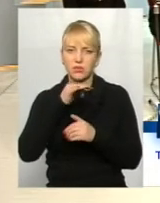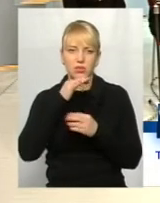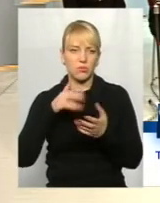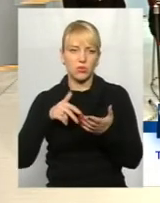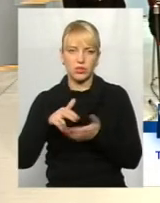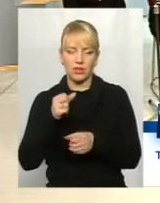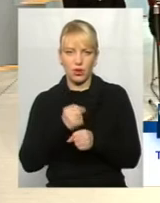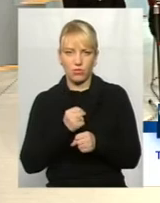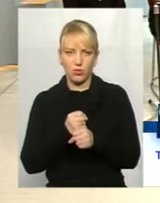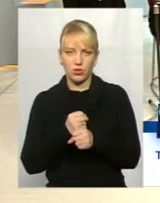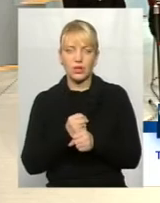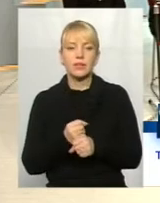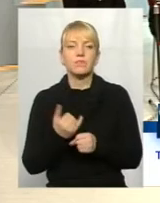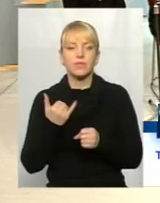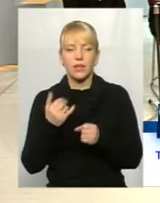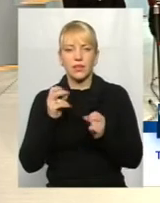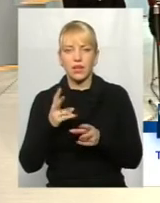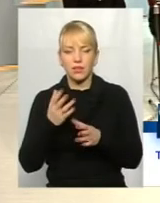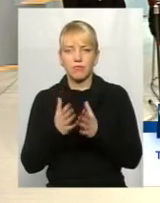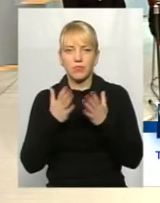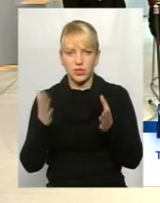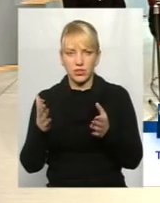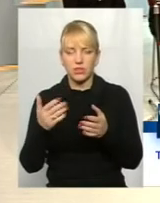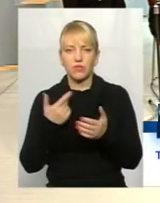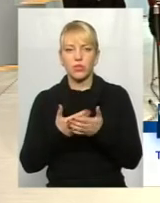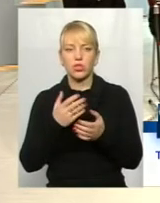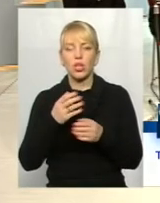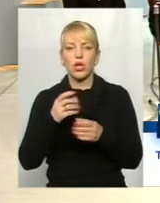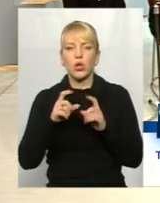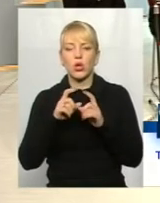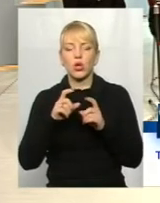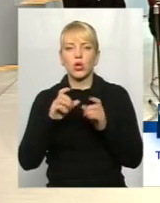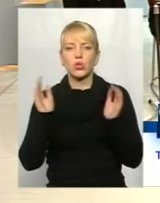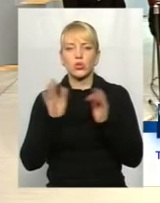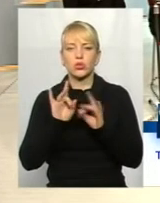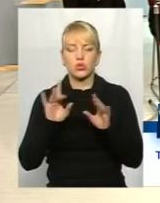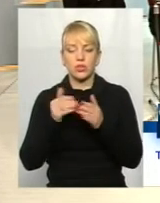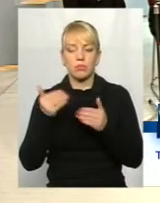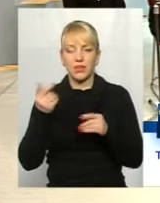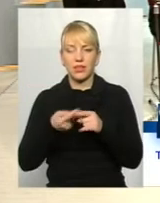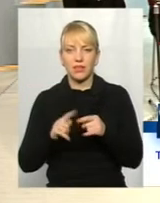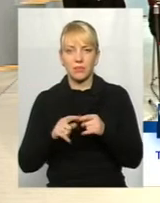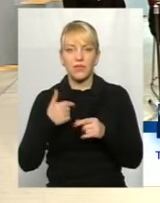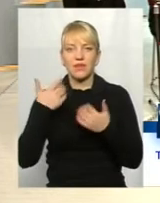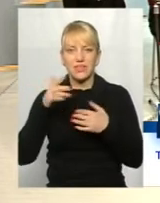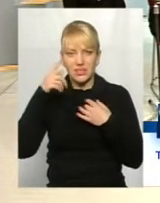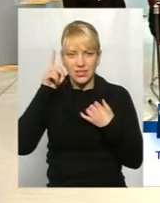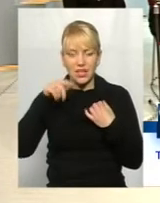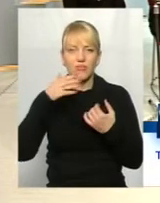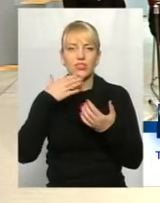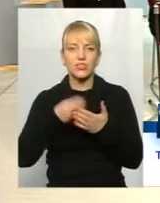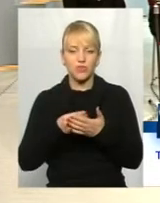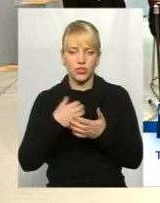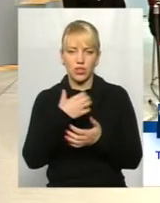роботу. І та, як і більшість, навіть в сюжеті перед тим, вже знаю свої основні